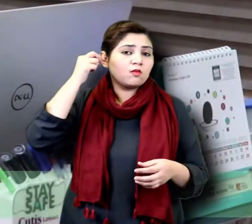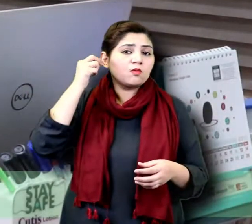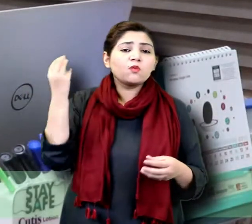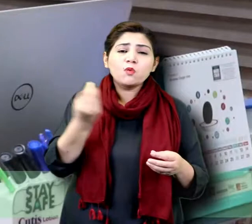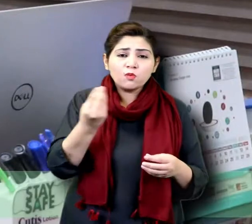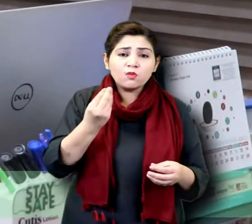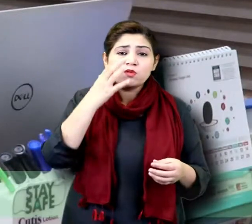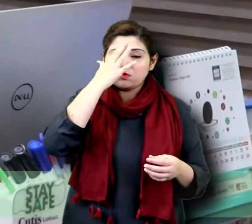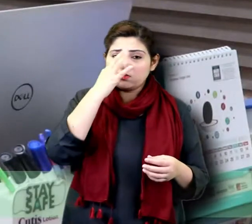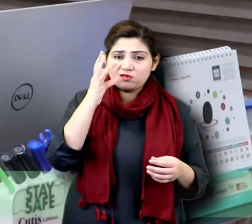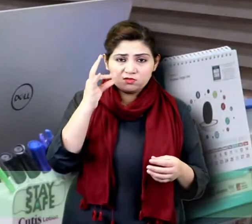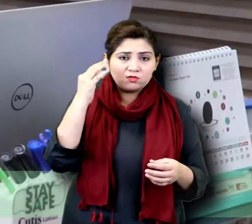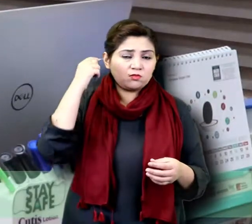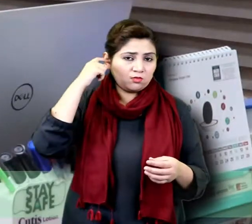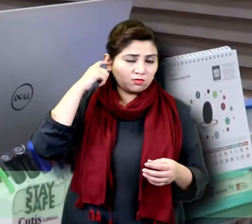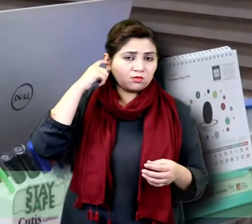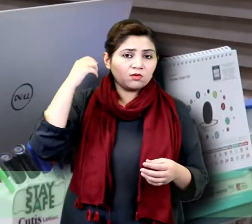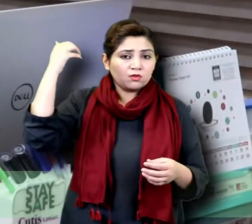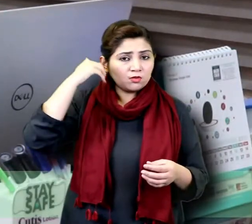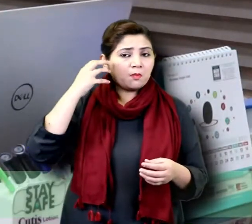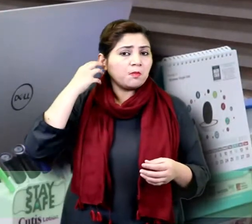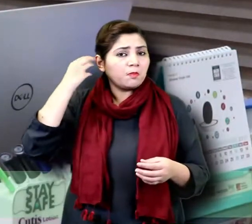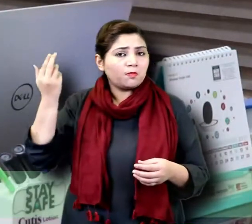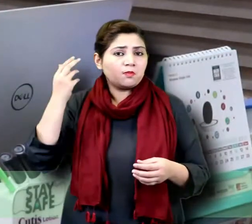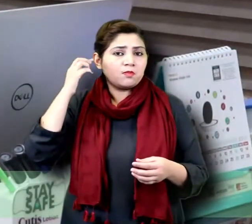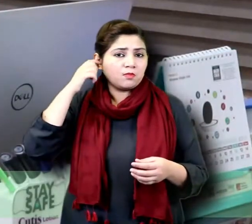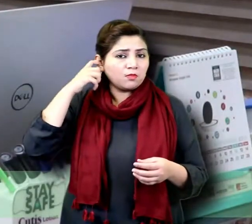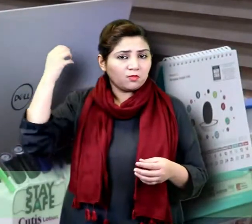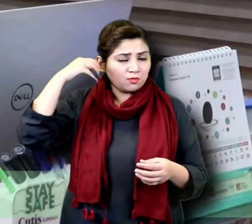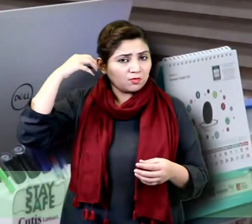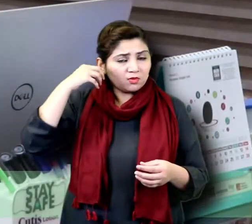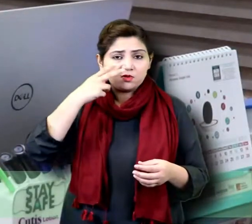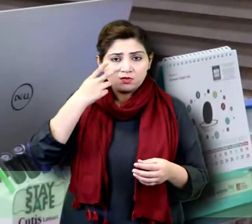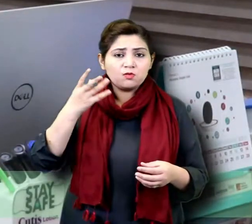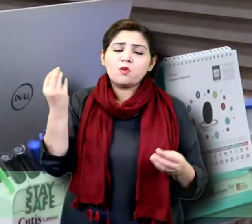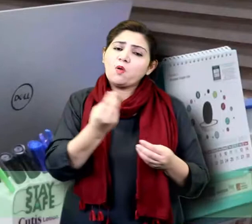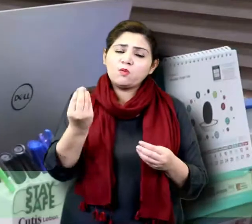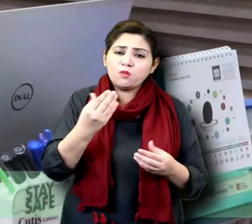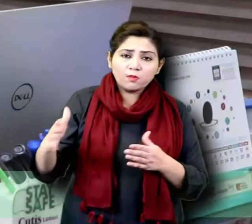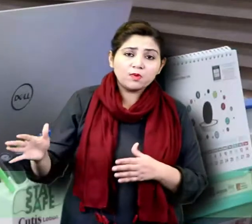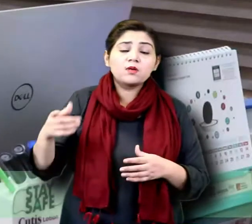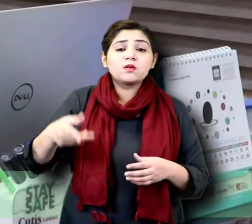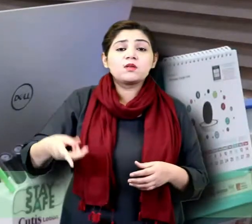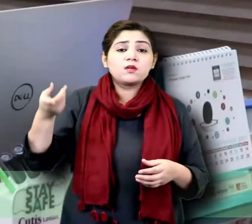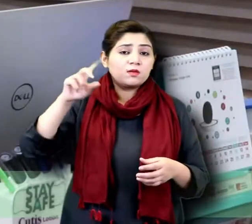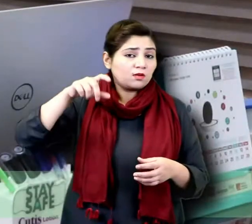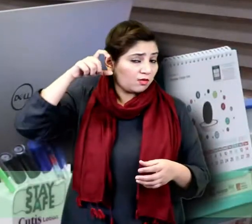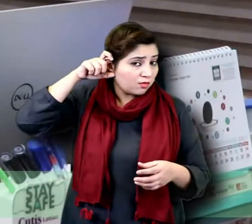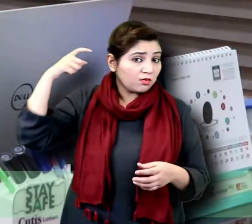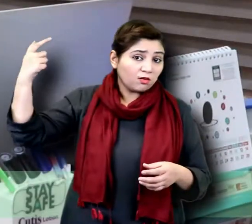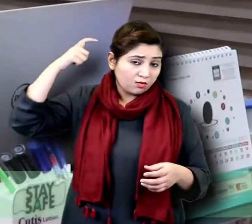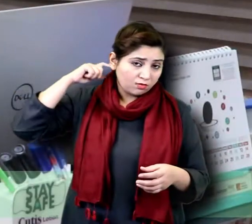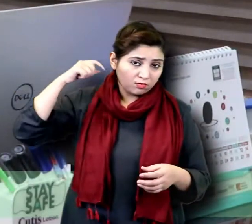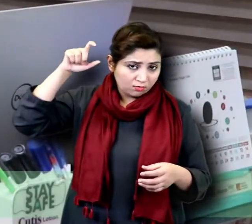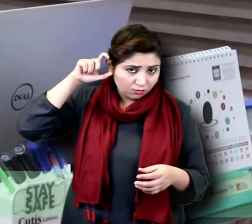نورمالی ویکس پرویوس ہوتی ہے اور کان کے باہر سے ایوپوریٹ ہوتی رہتی ہے یہ ایک نورمال فینومنہ ہے تو جب ہم